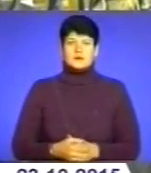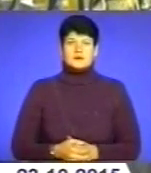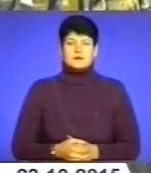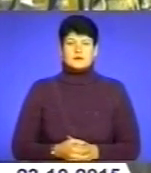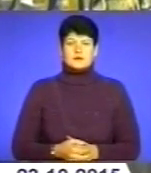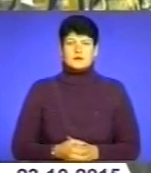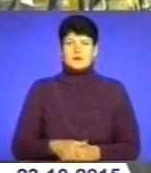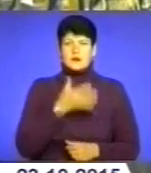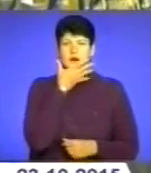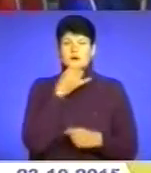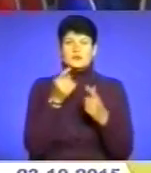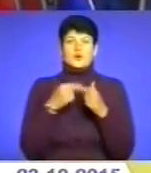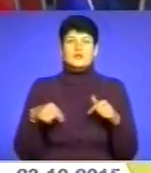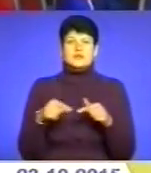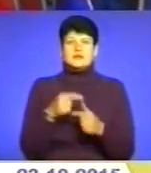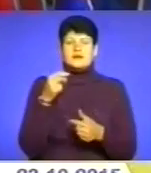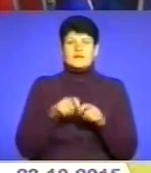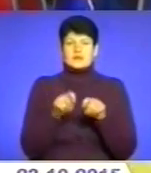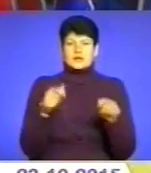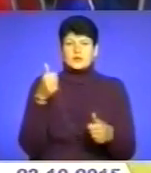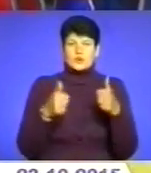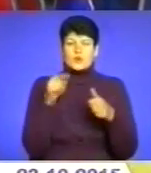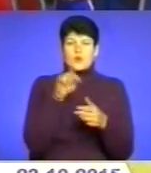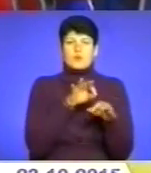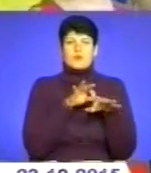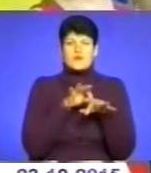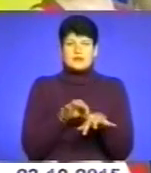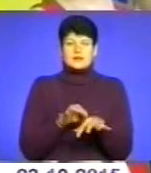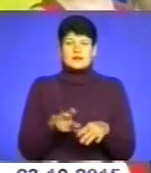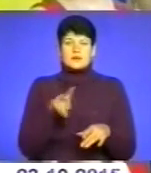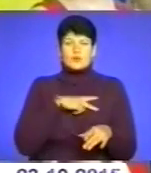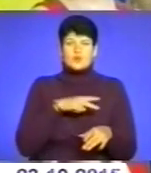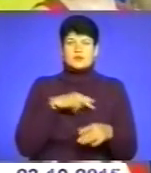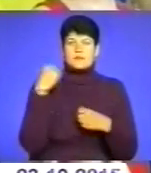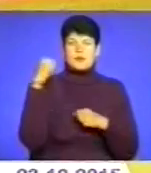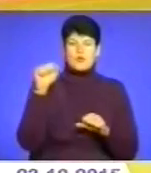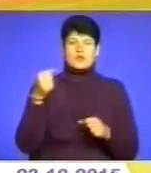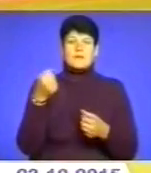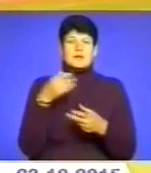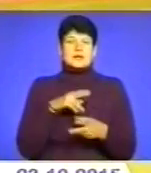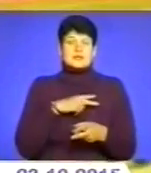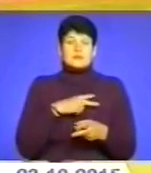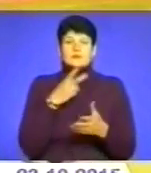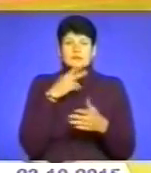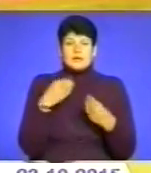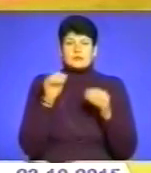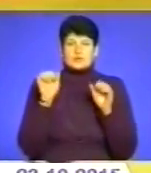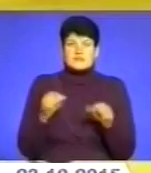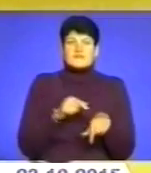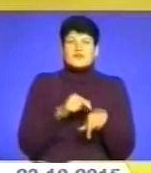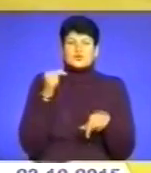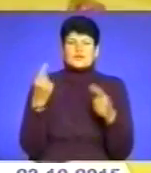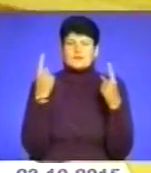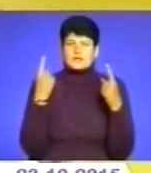Гарна організація відкриття турніру, його проведення, церемонія нагородження переможців та призерів дало змогу відчути атмосферу великого свята